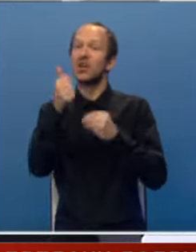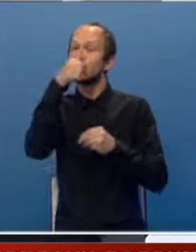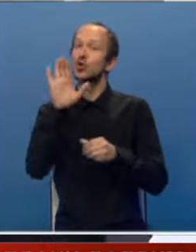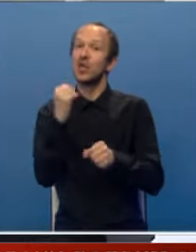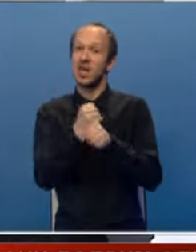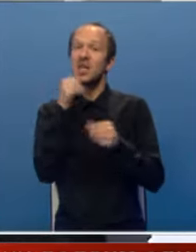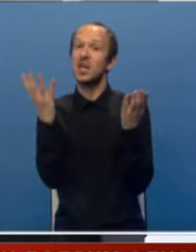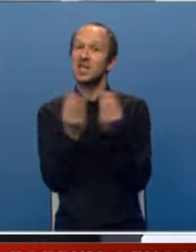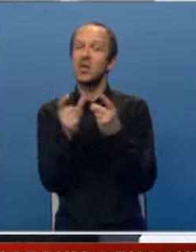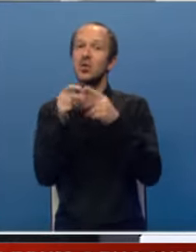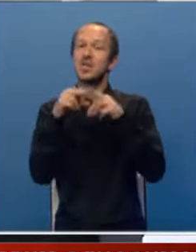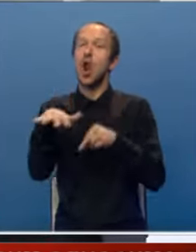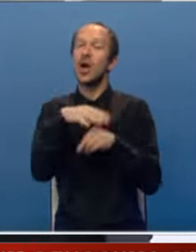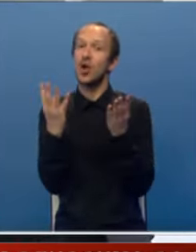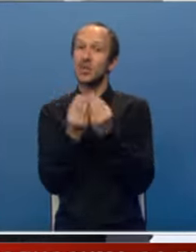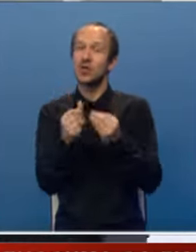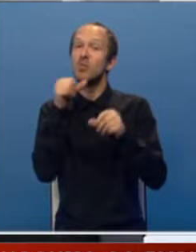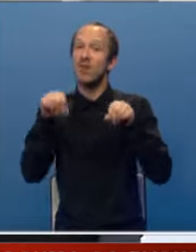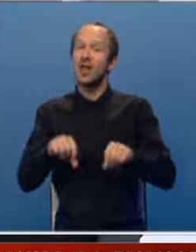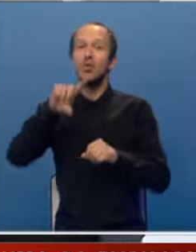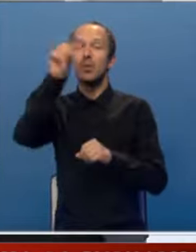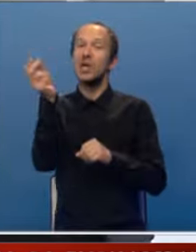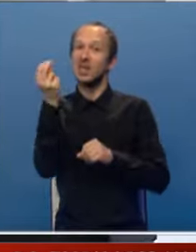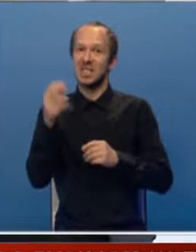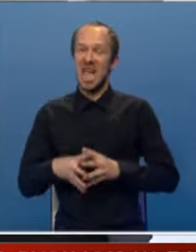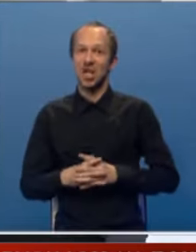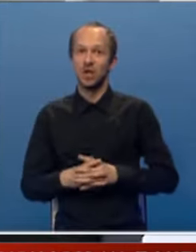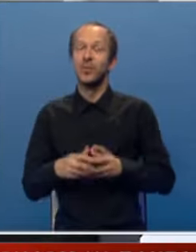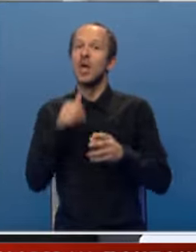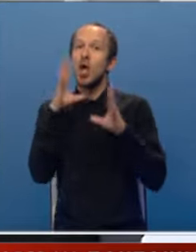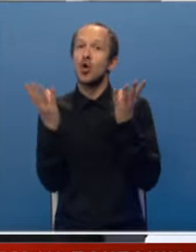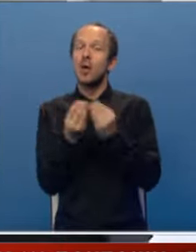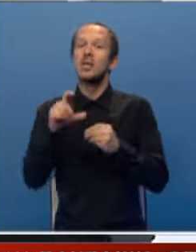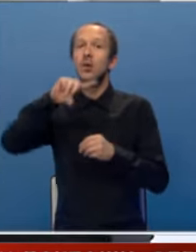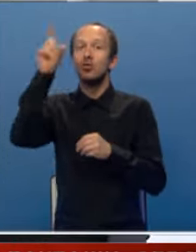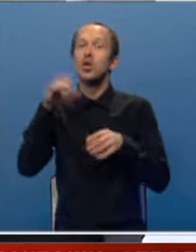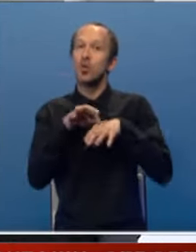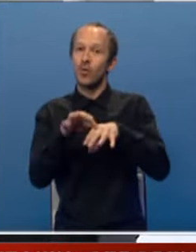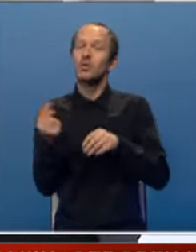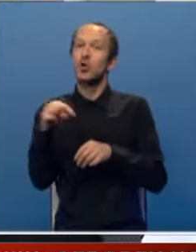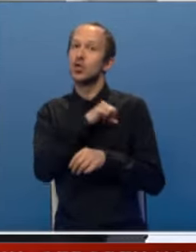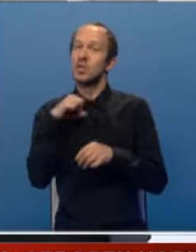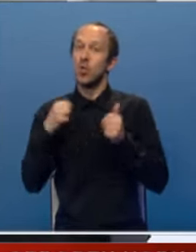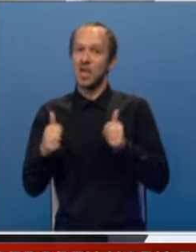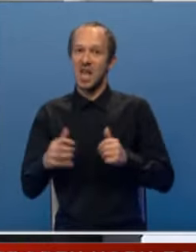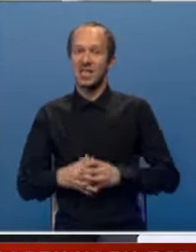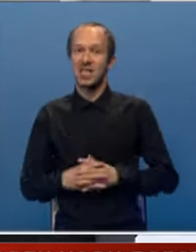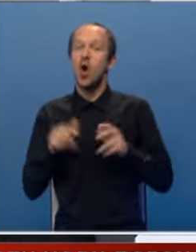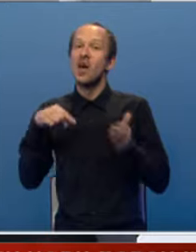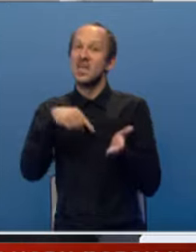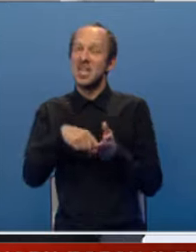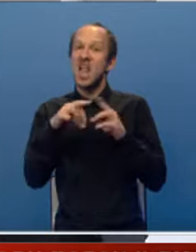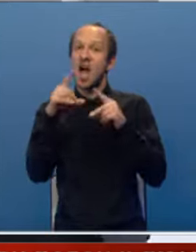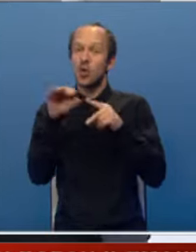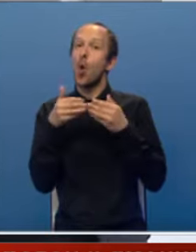oni radili, zajedno sa lokalnom zajednicom i sa vladom Republike Srpske i kompletnim republičkim rukovodstvom. Došli smo danas za ovaj cilj,